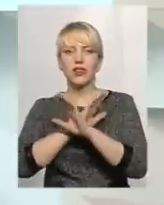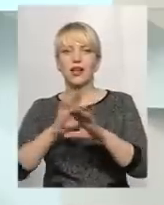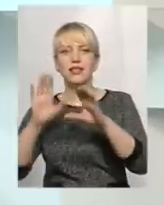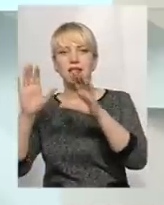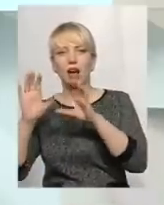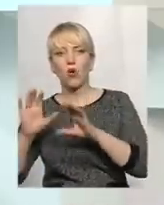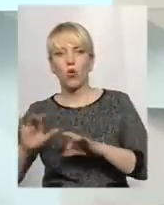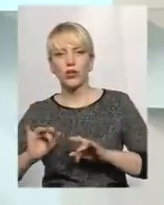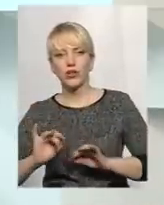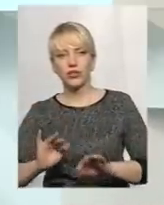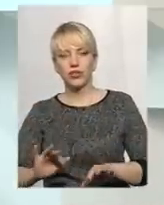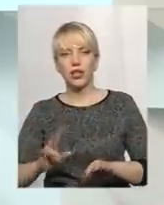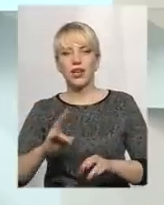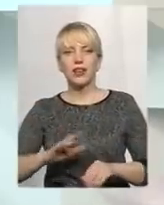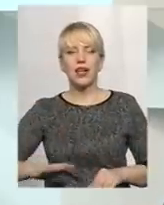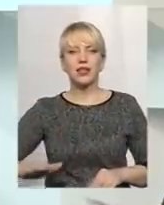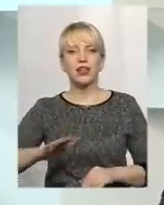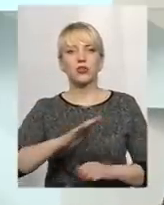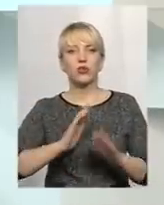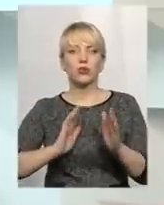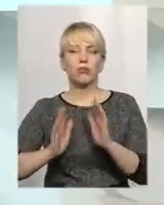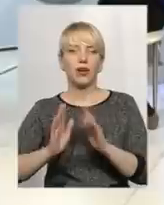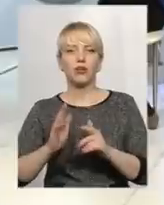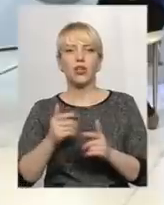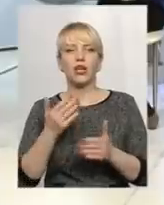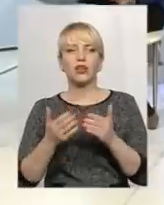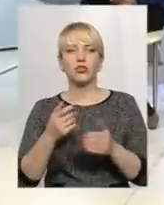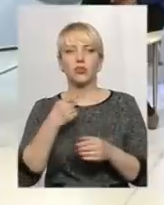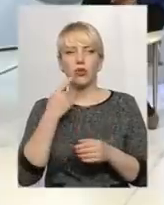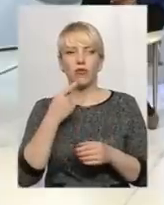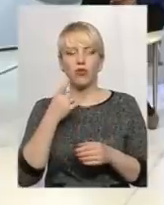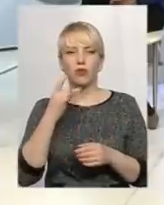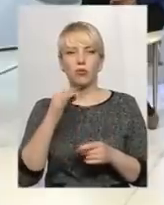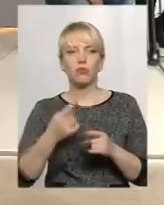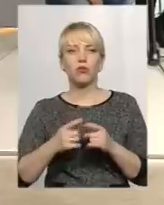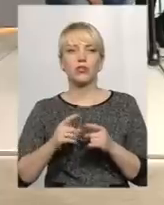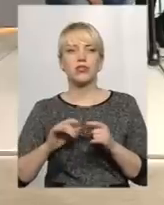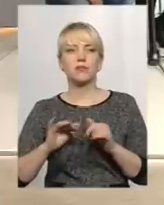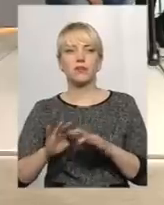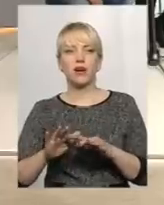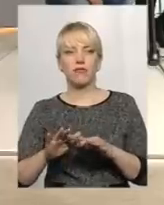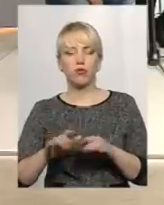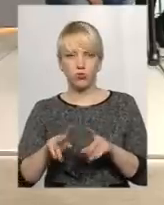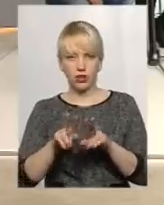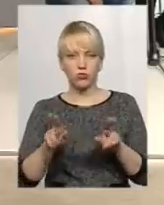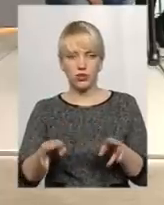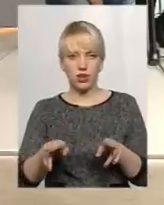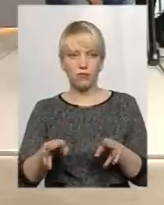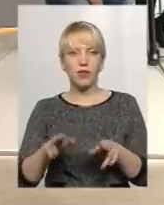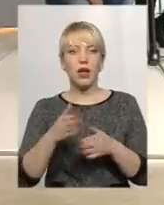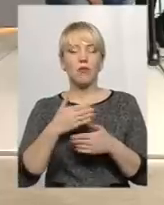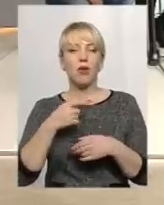вчинені на території природного заповідного фонду. Чи говоримо ми про одну і ту саму справу? Ні, ми